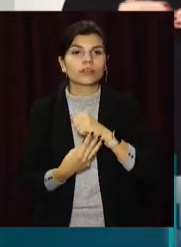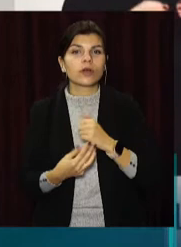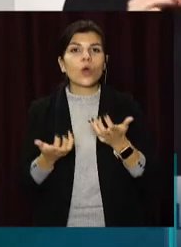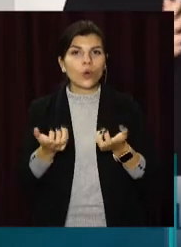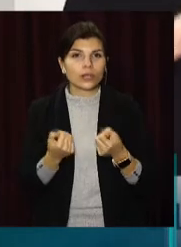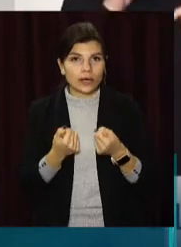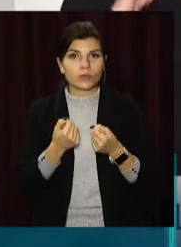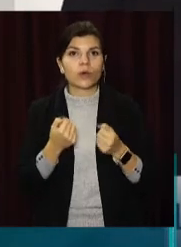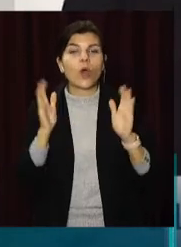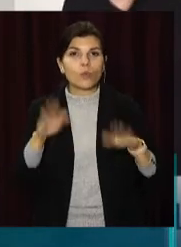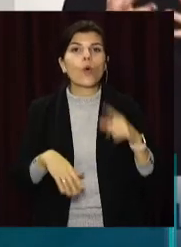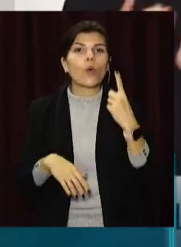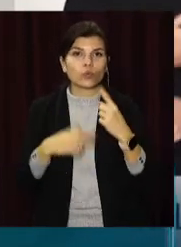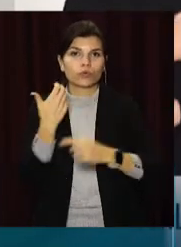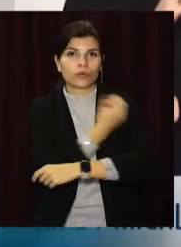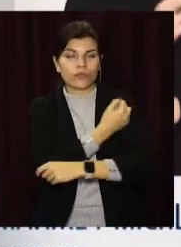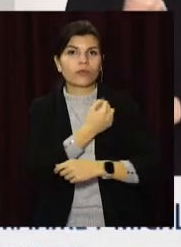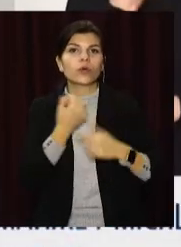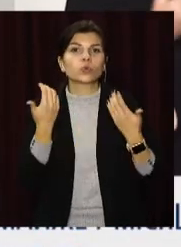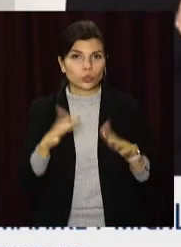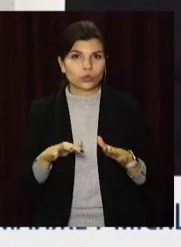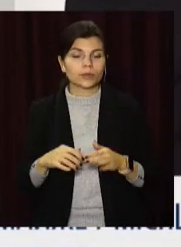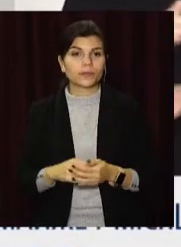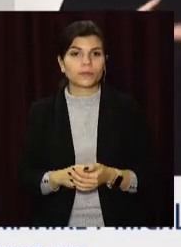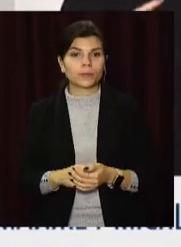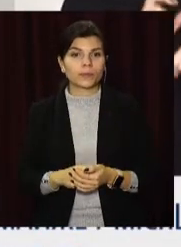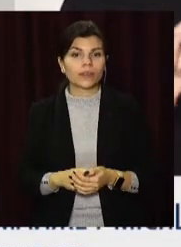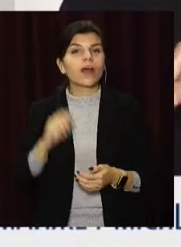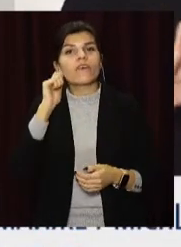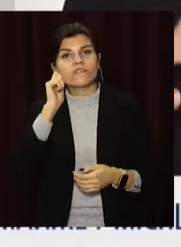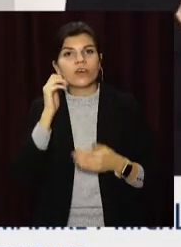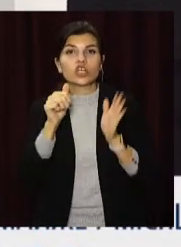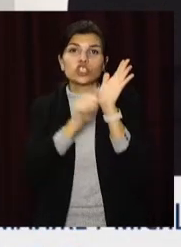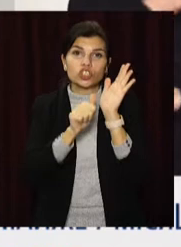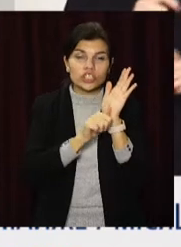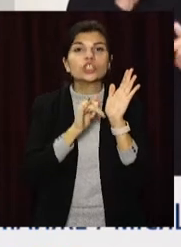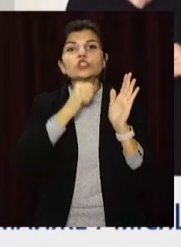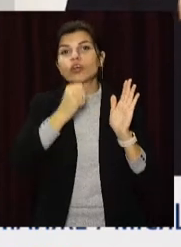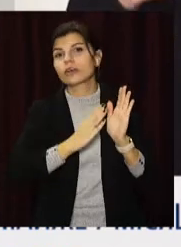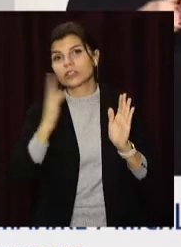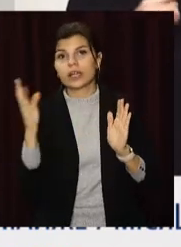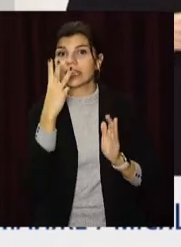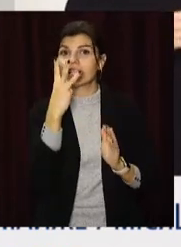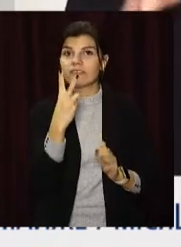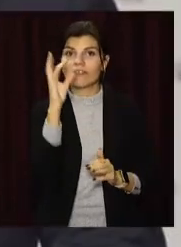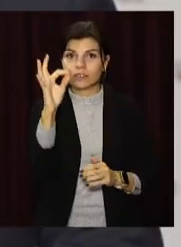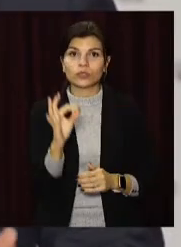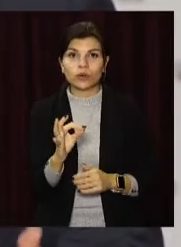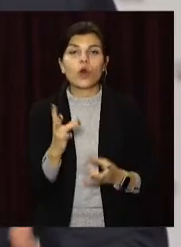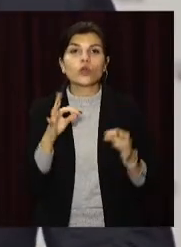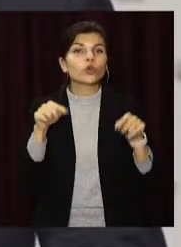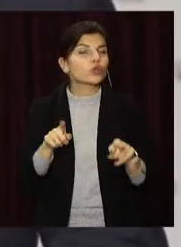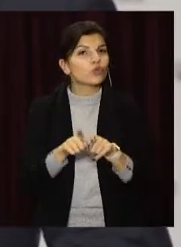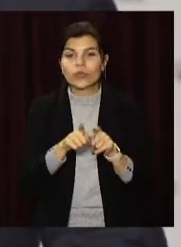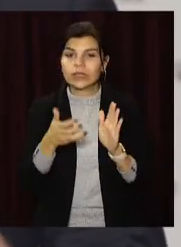отримали хоча б одну дозу антиковідної вакцини. Вікова група 60 і старше – 32%. Але